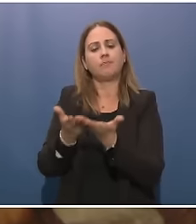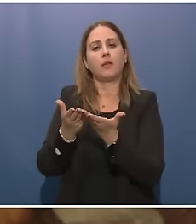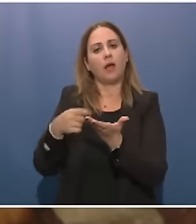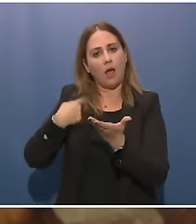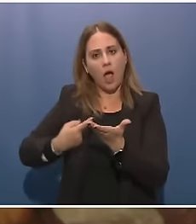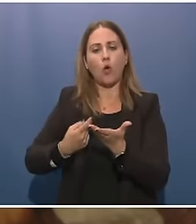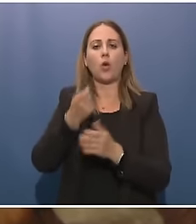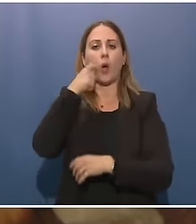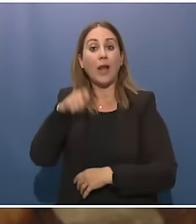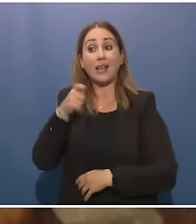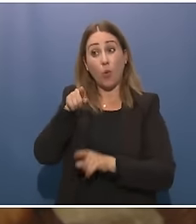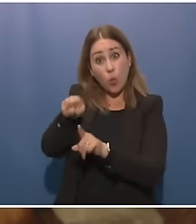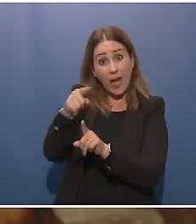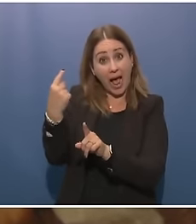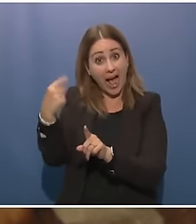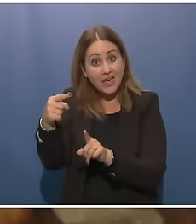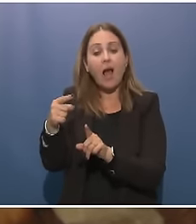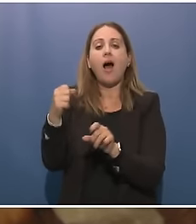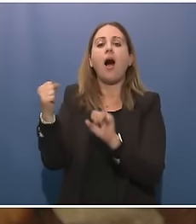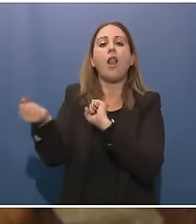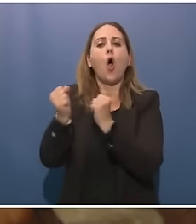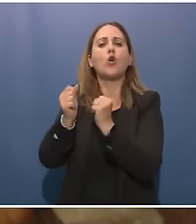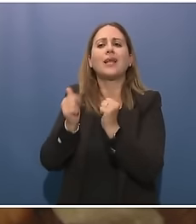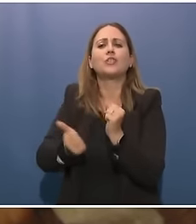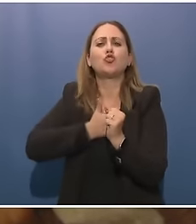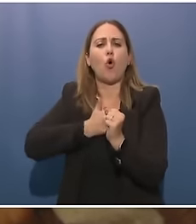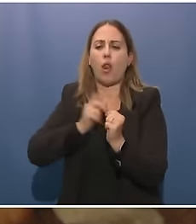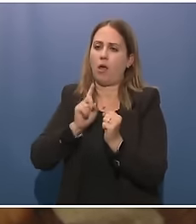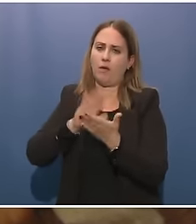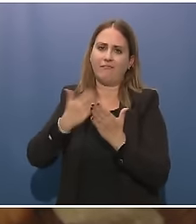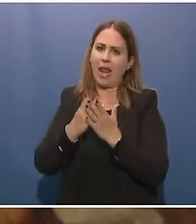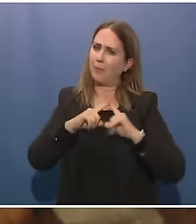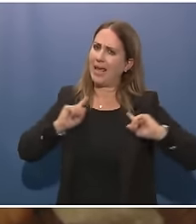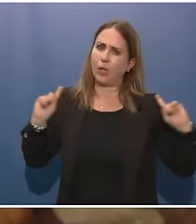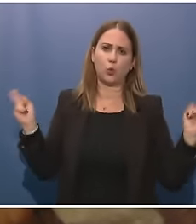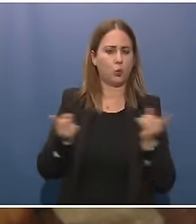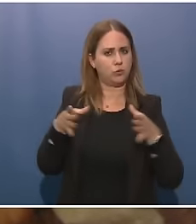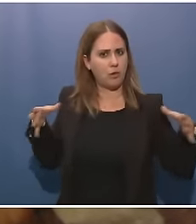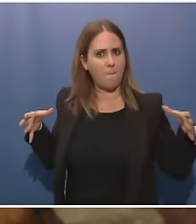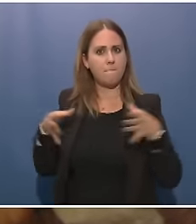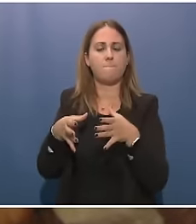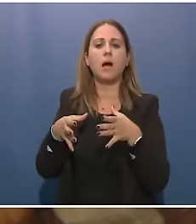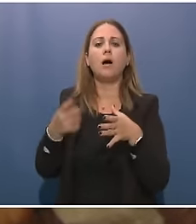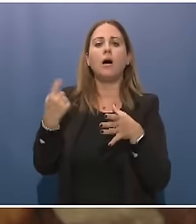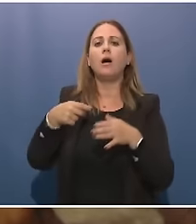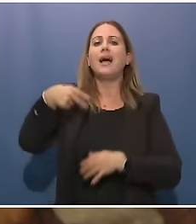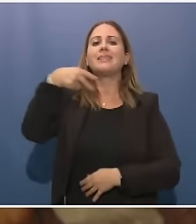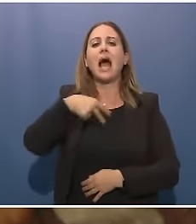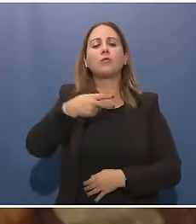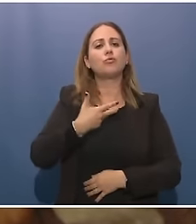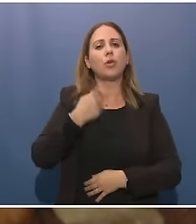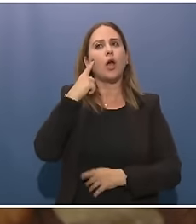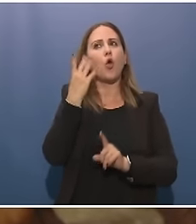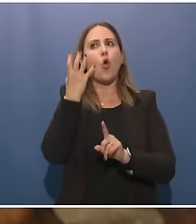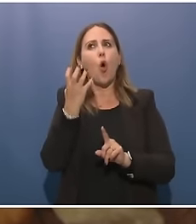lotta di tutti noi. La Nato ha un concetto di sicurezza a 360 gradi. Dobbiamo